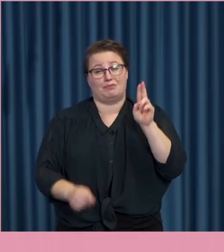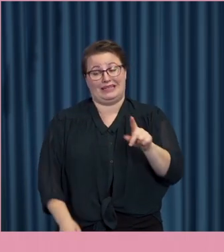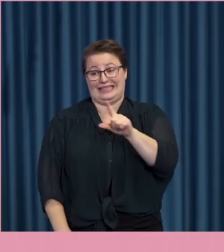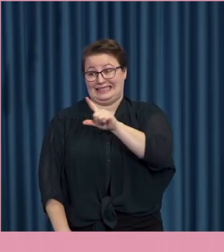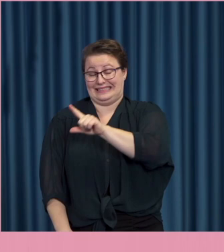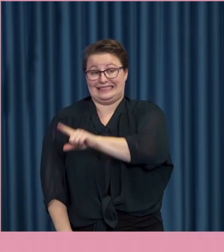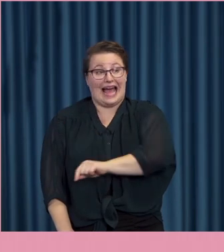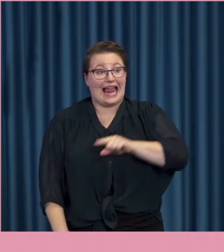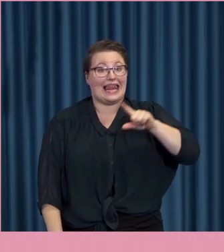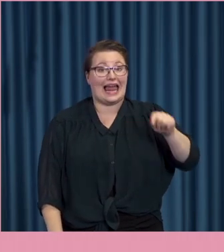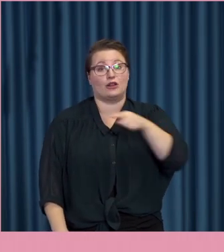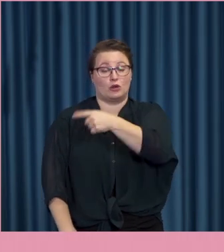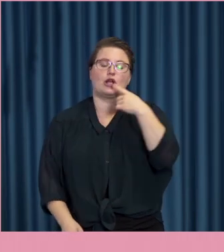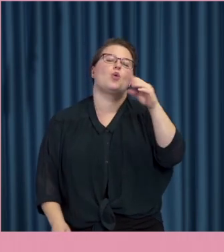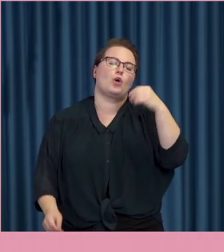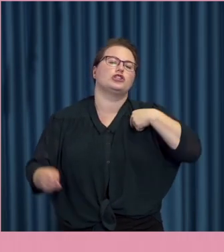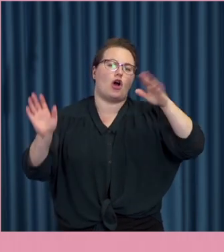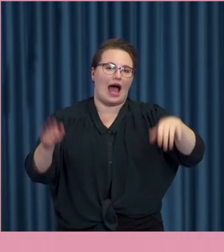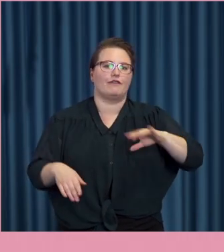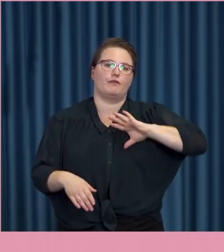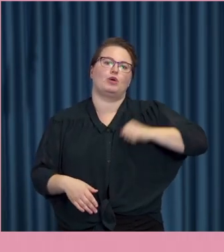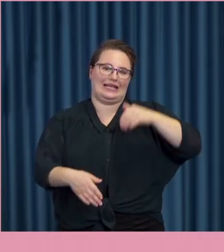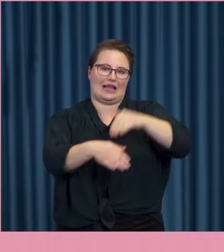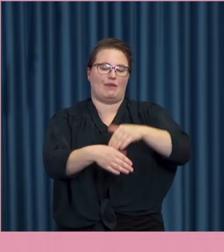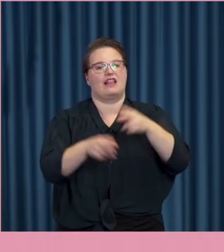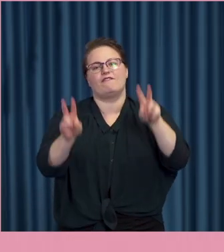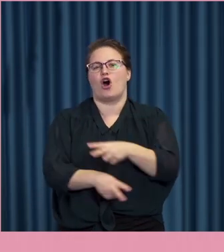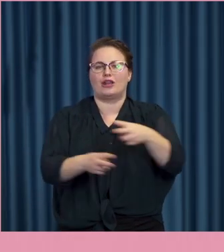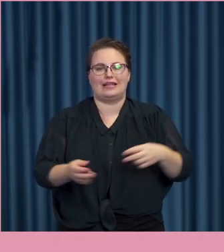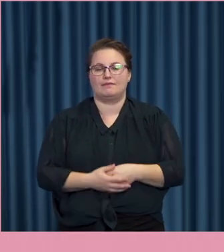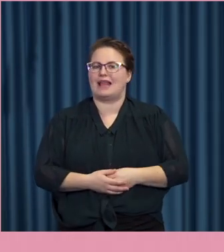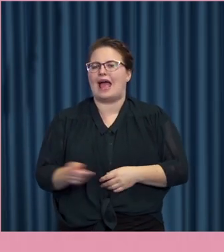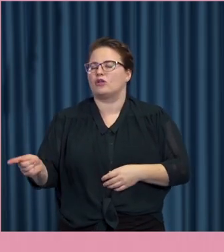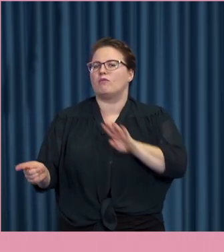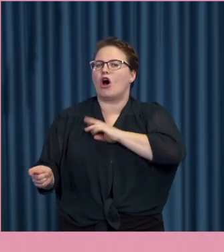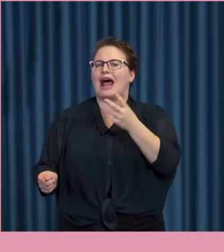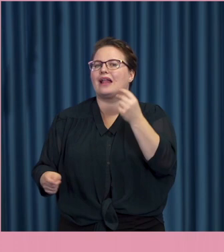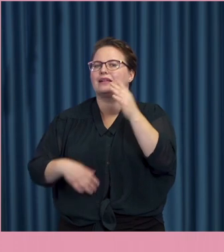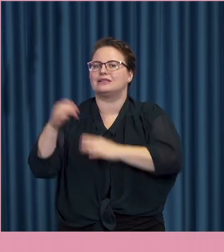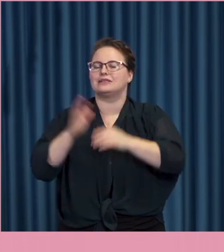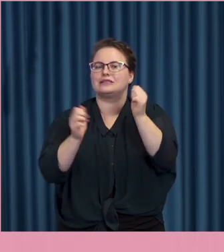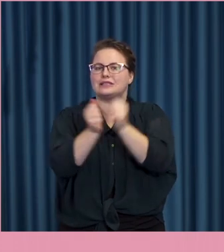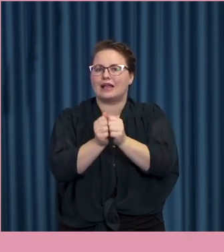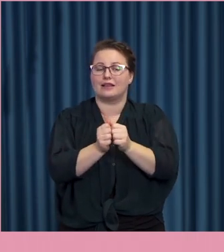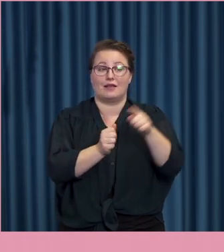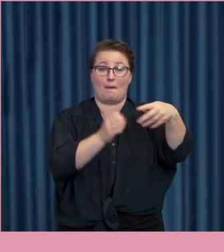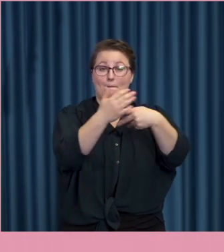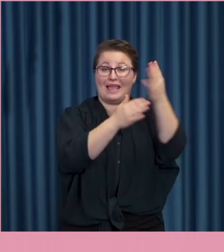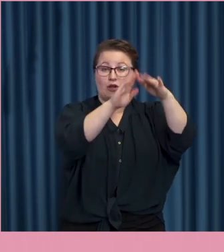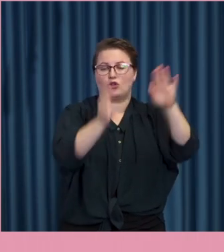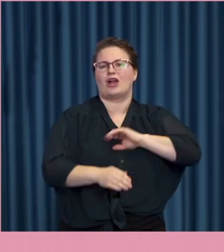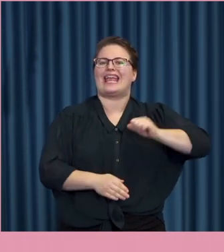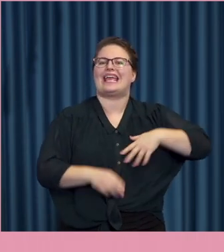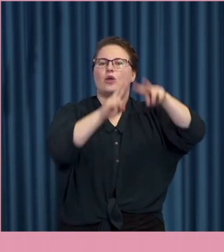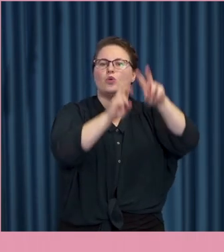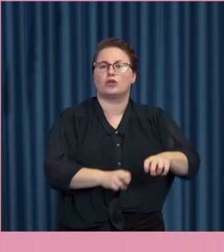polisanmälningar av det vanliga slaget. Utan det hanteras på andra sätt. Mediehusen i egna utredningar som ibland